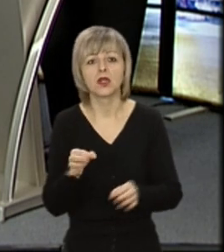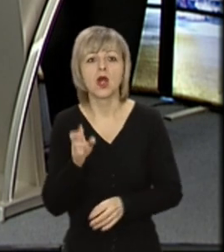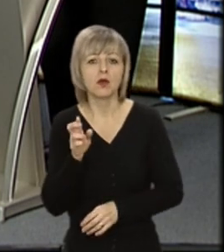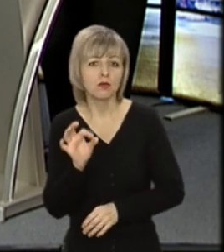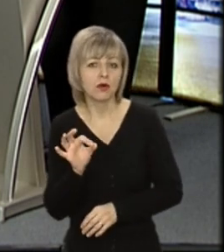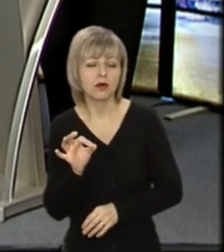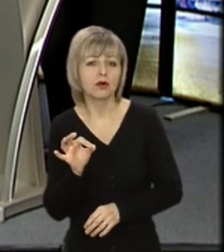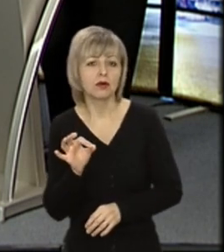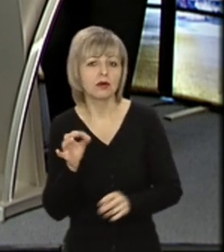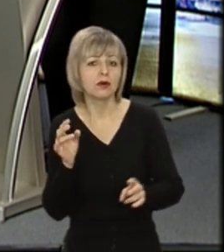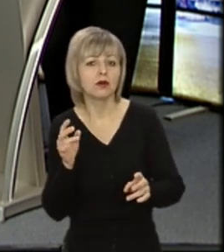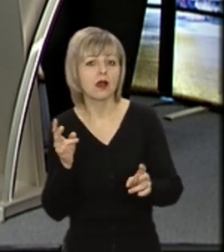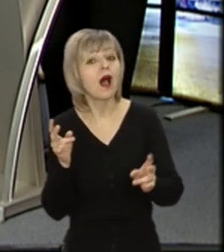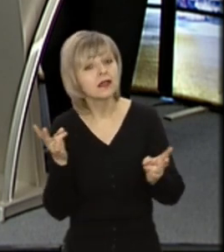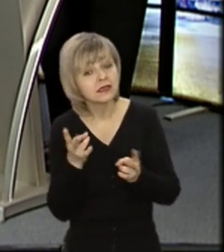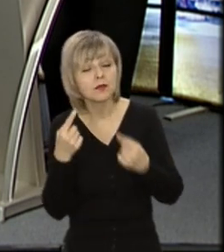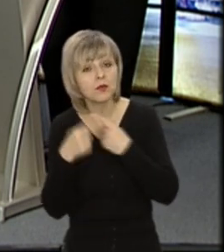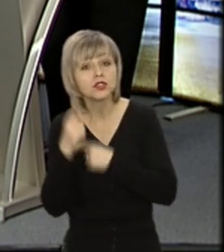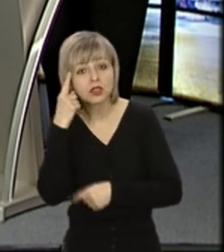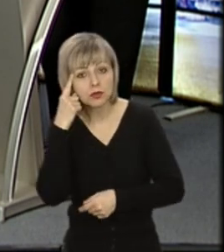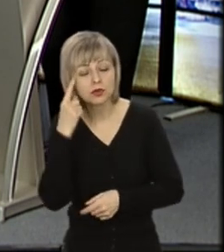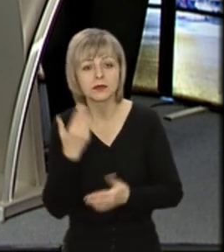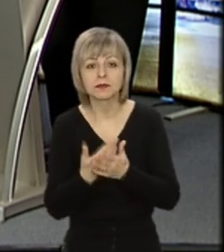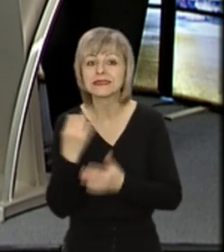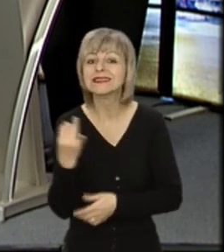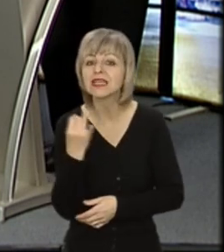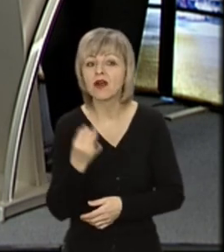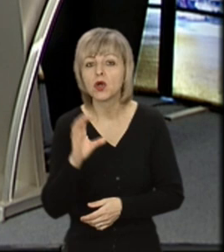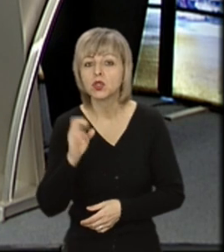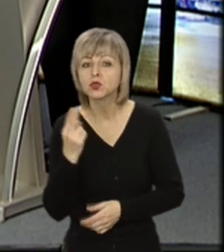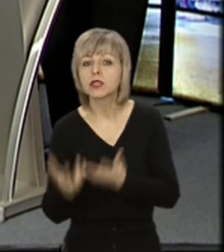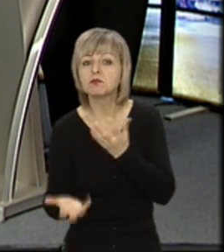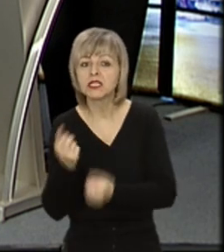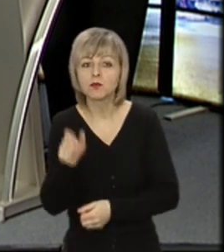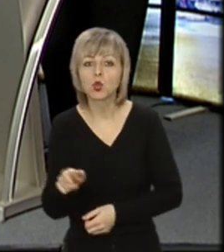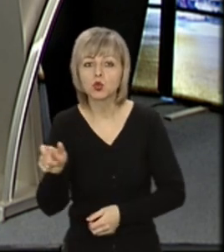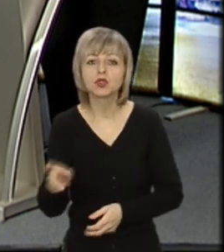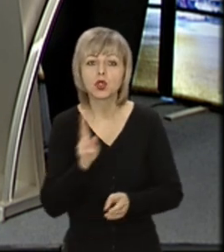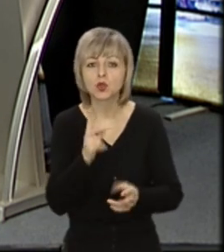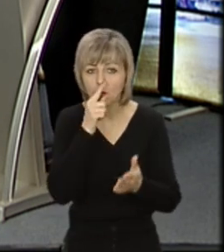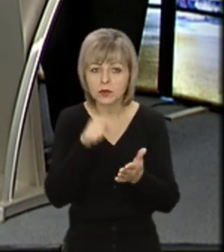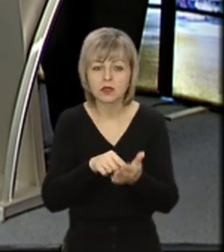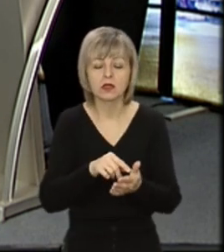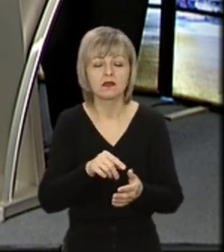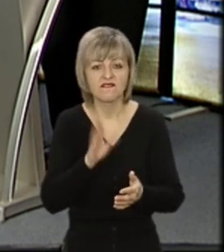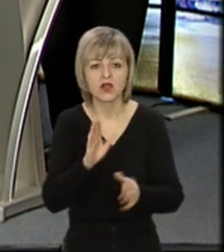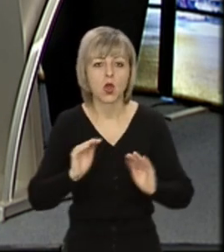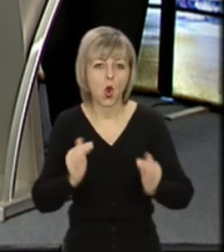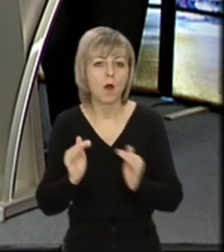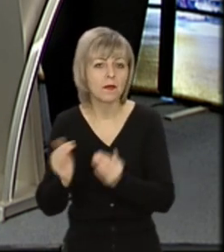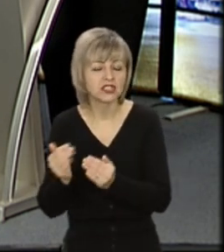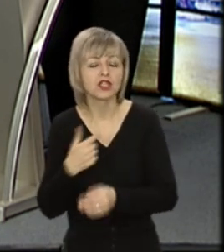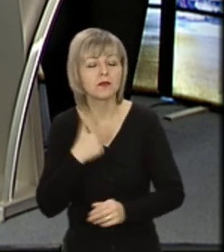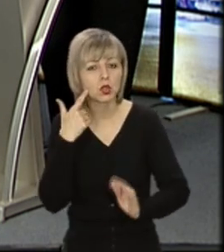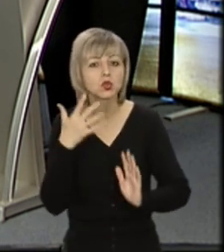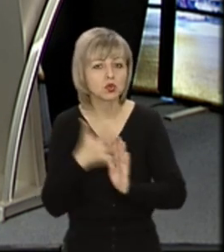треба поцікавитися іншою стороною медалі, треба поцікавитися соціальною підтримкою тих людей, які попали під обмеження. Тобто,